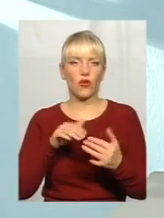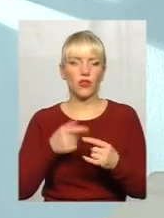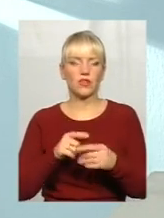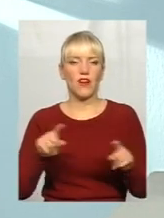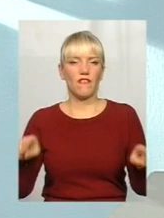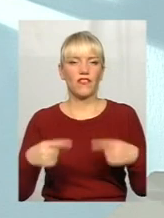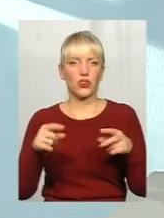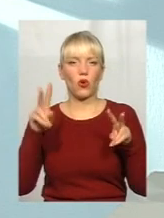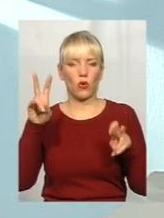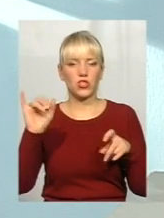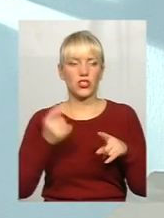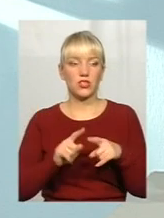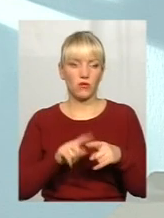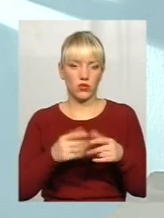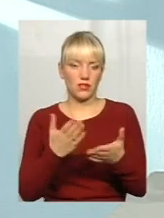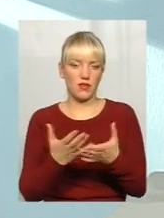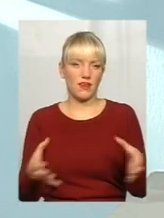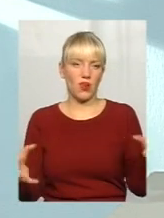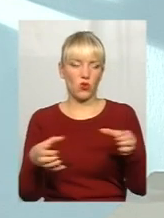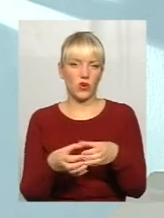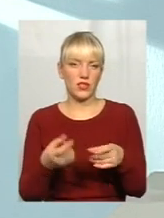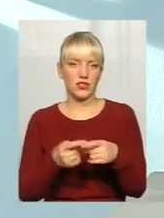зробили. От вам і коаліція ширка,